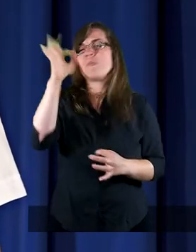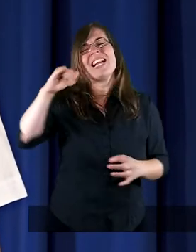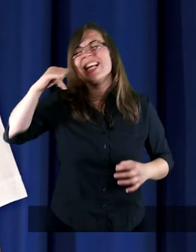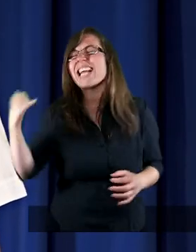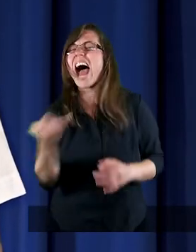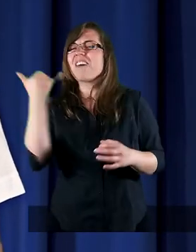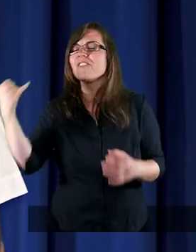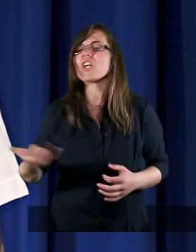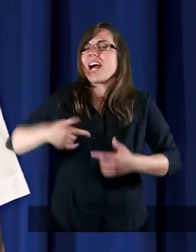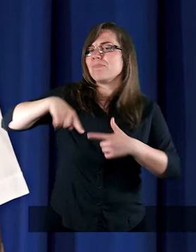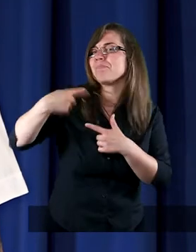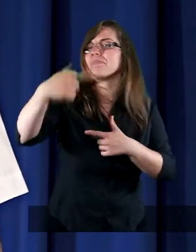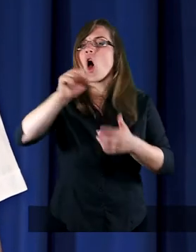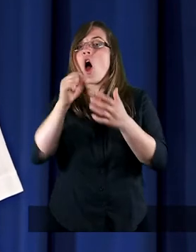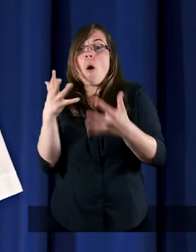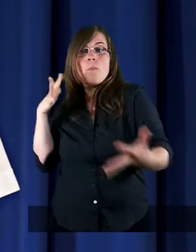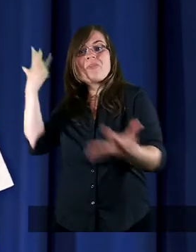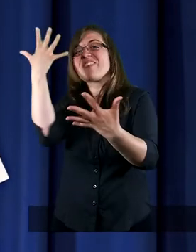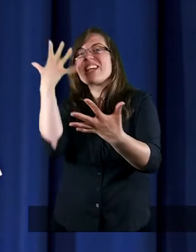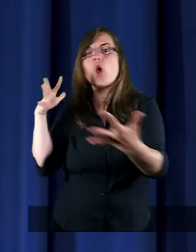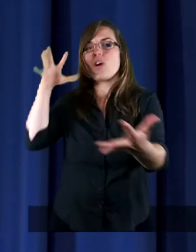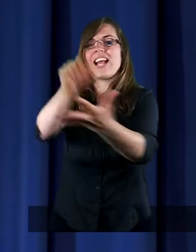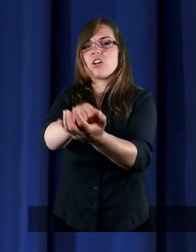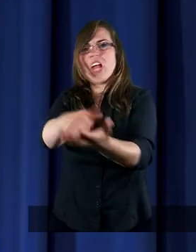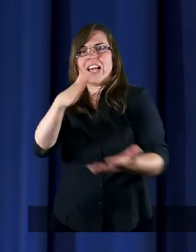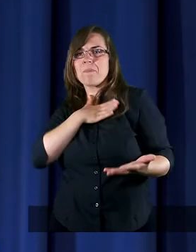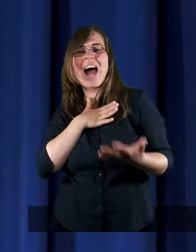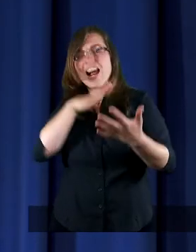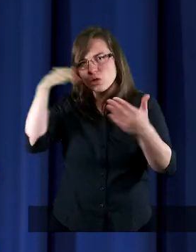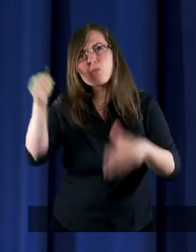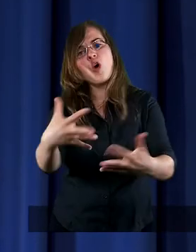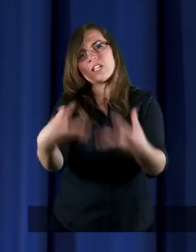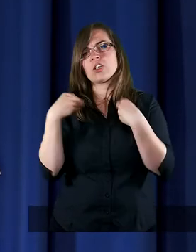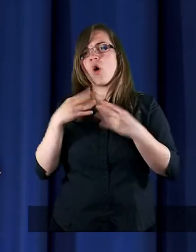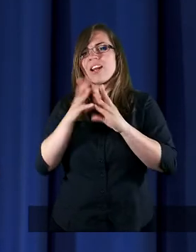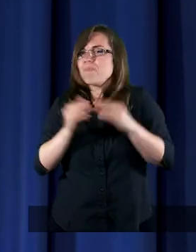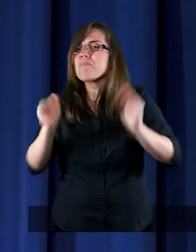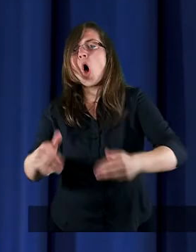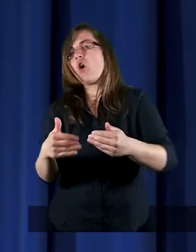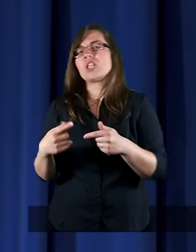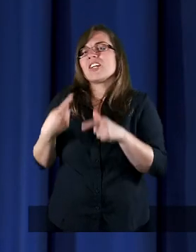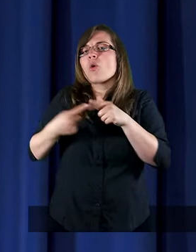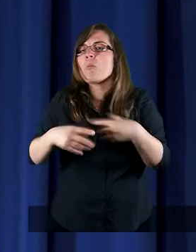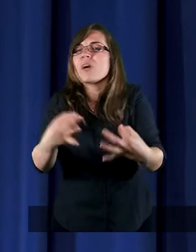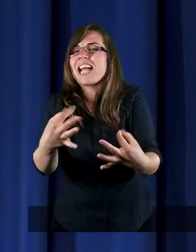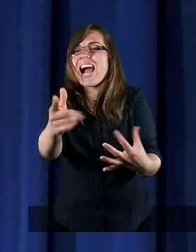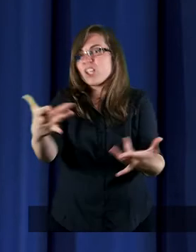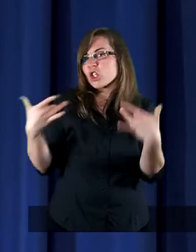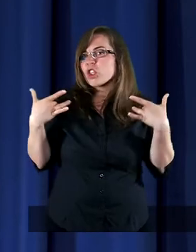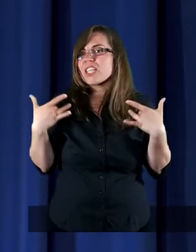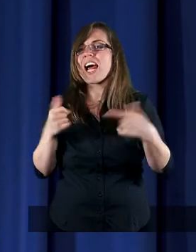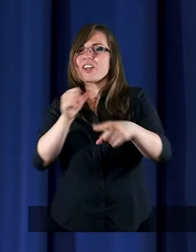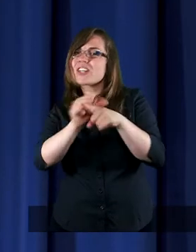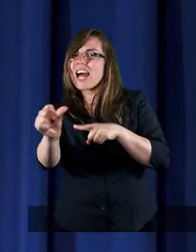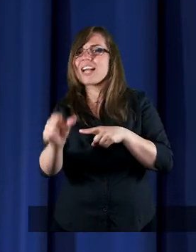Zawsze i od ręki. jeśli szczerze o to prosimy Pana. Dopóki żyjemy, idąc po